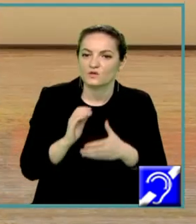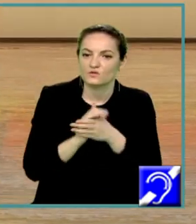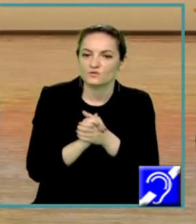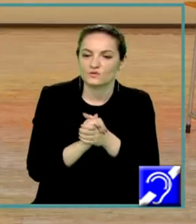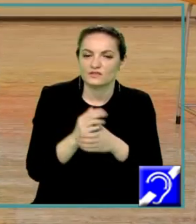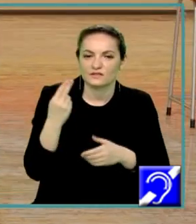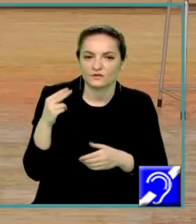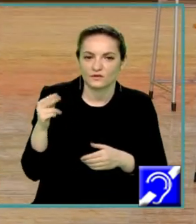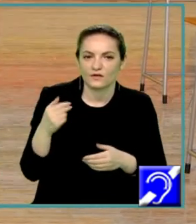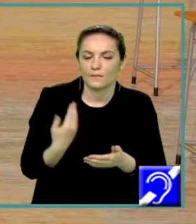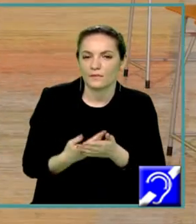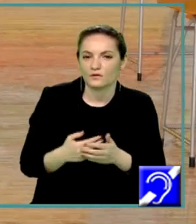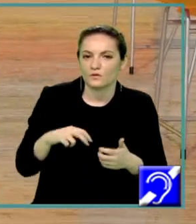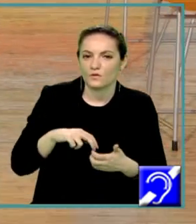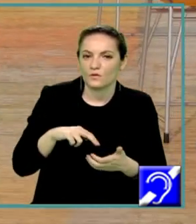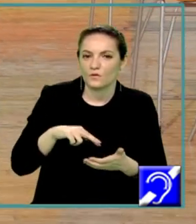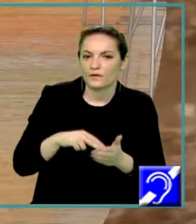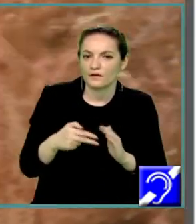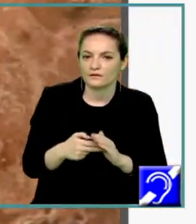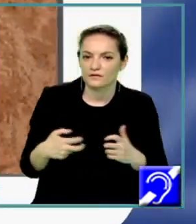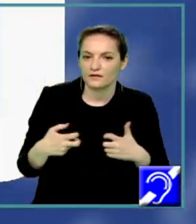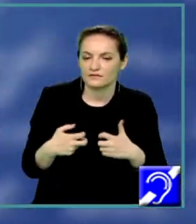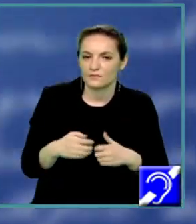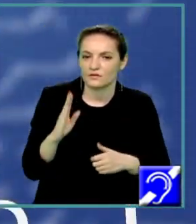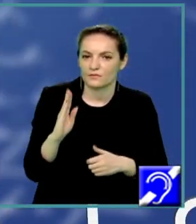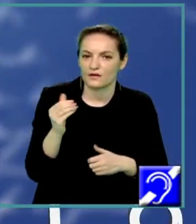succes în continuare în pregătirea examenului de bacalaureat.